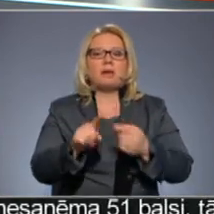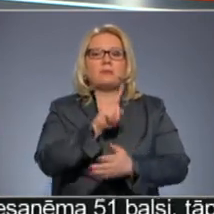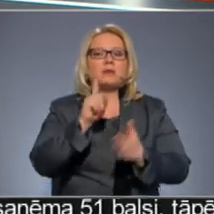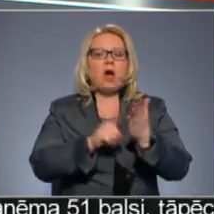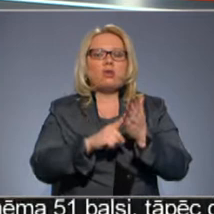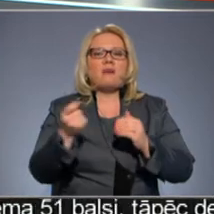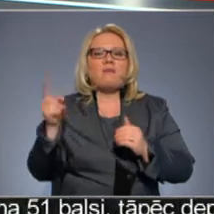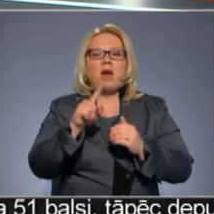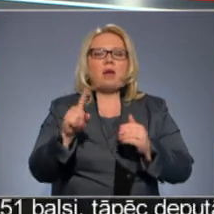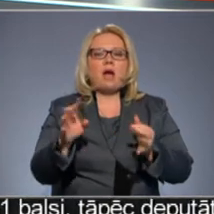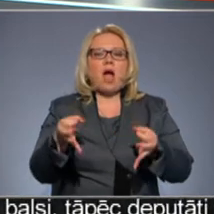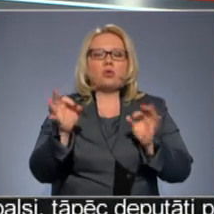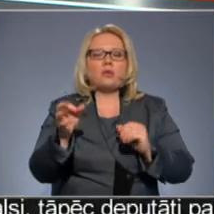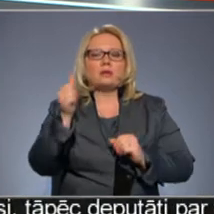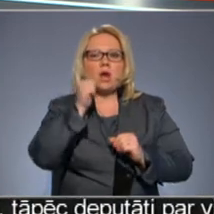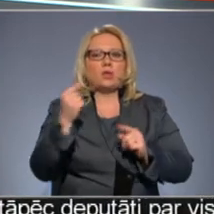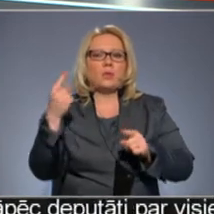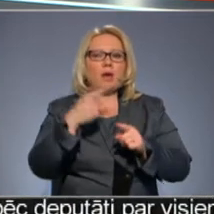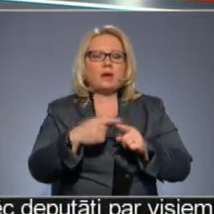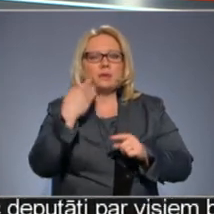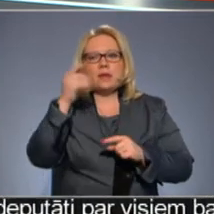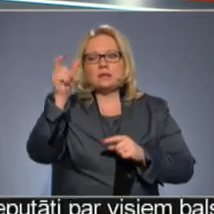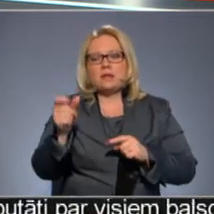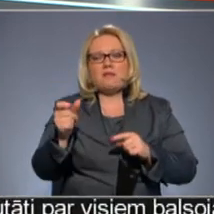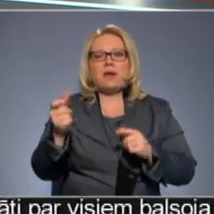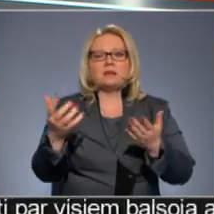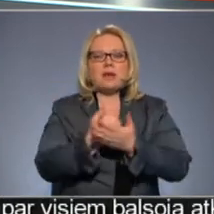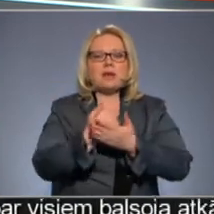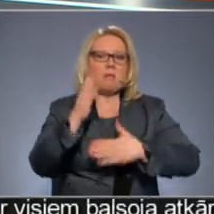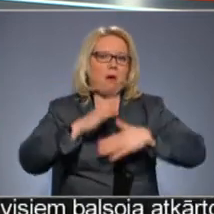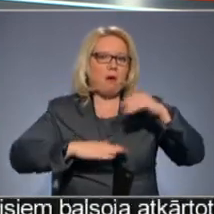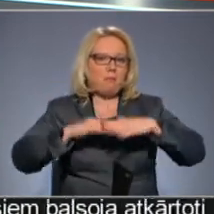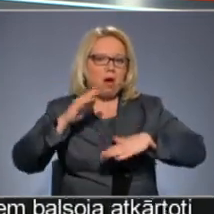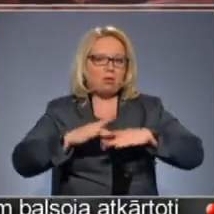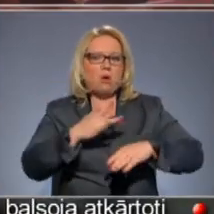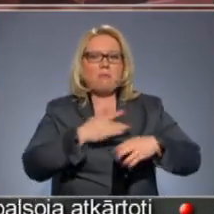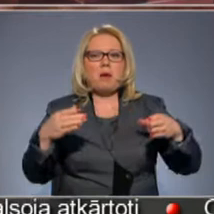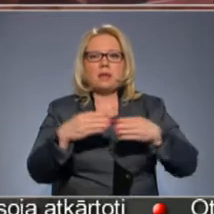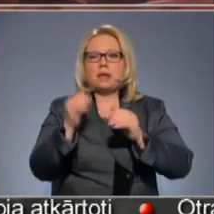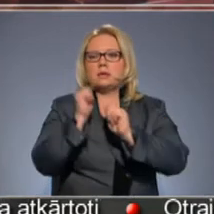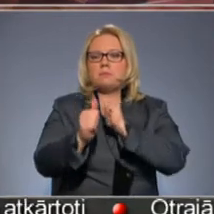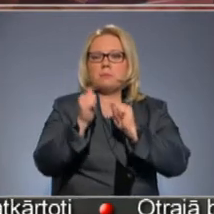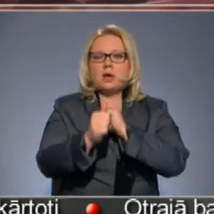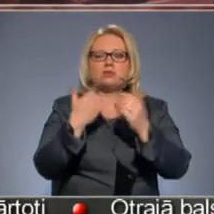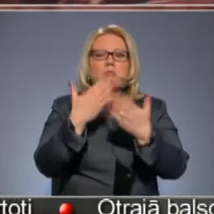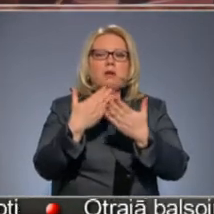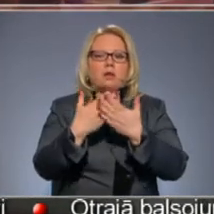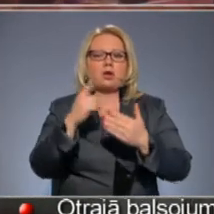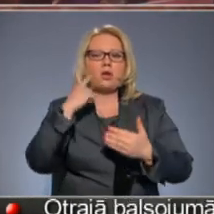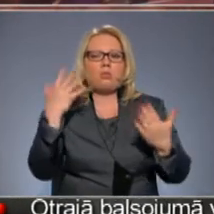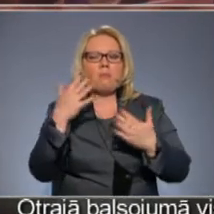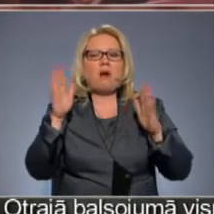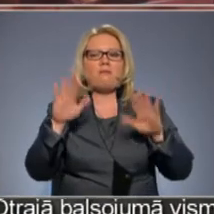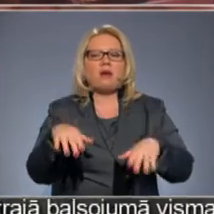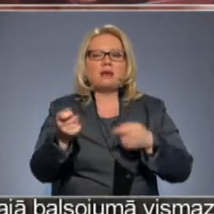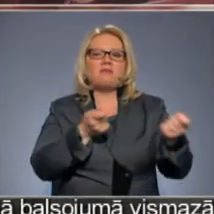vairāk aktualizējās sikrējas, kad cilvēks saņem kādu amatu. Partijas ļoti bieži ir jau izrādījuši to, ka viņi domā, ka varēs